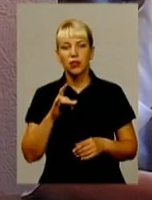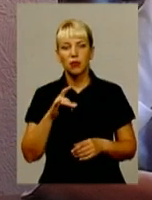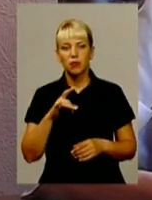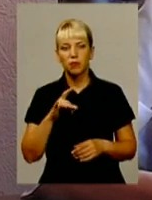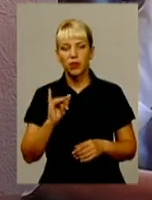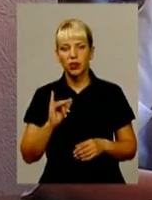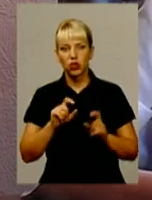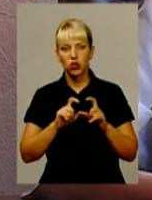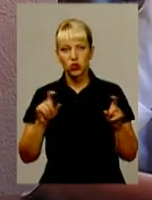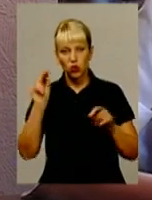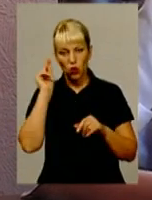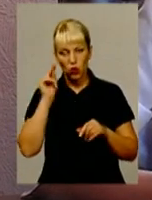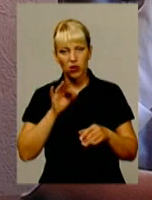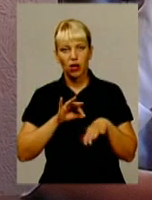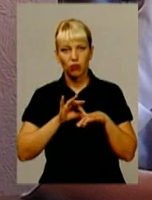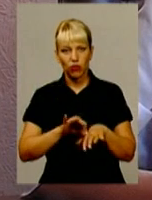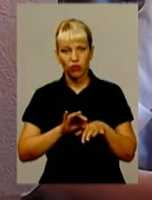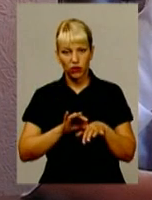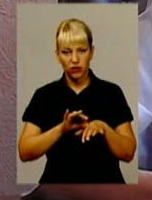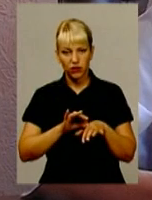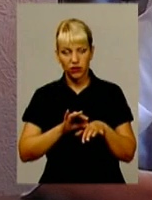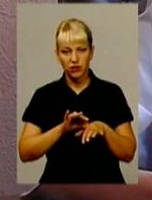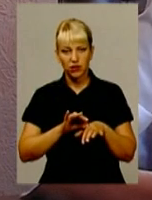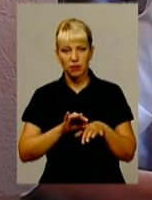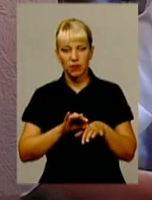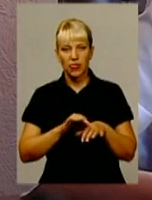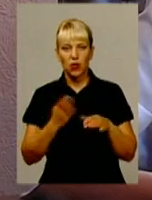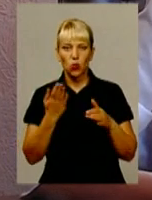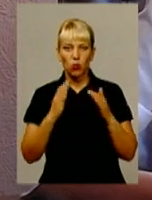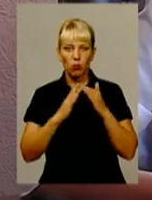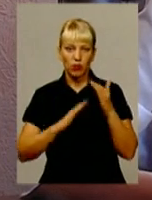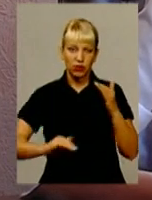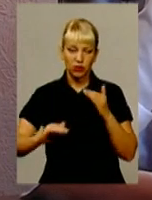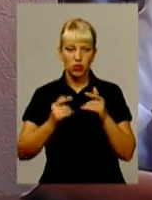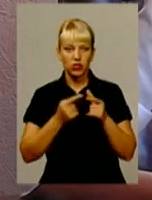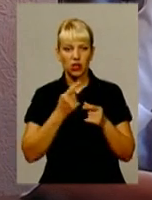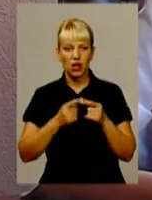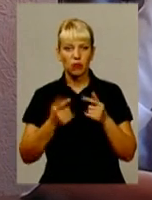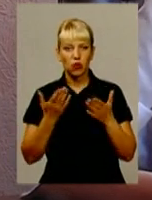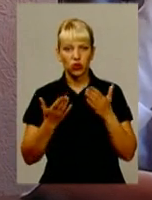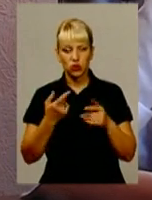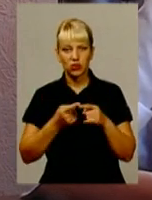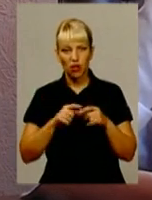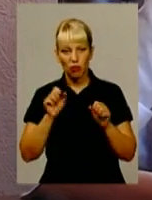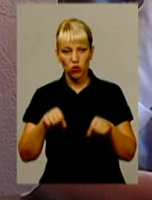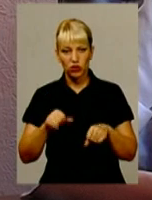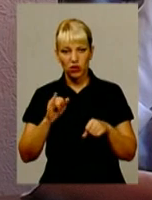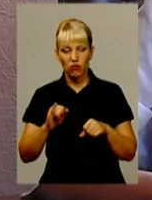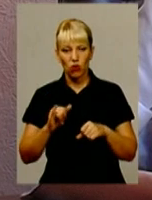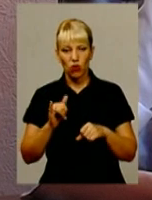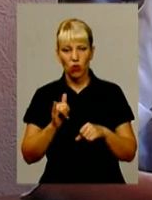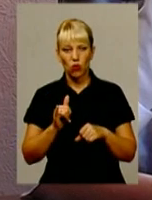проводилися бажано в якихось приміщенні, або, якщо це можливо, у